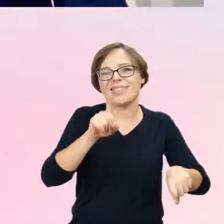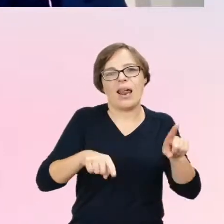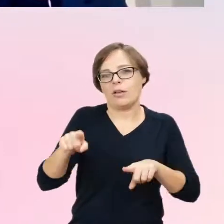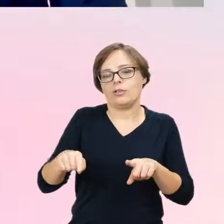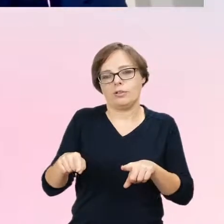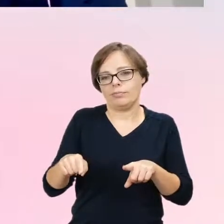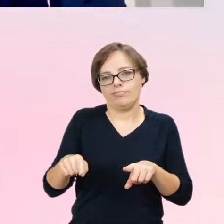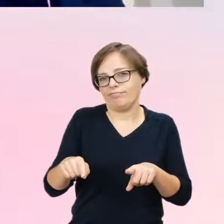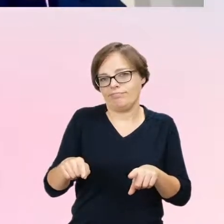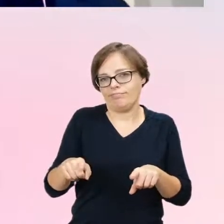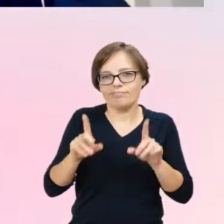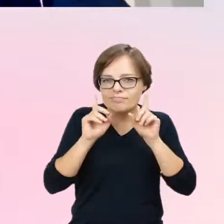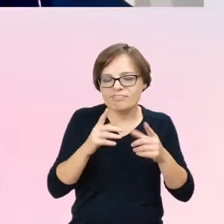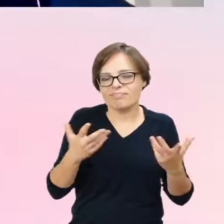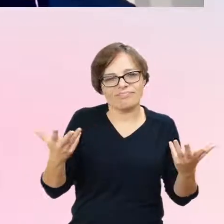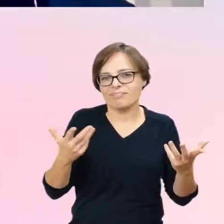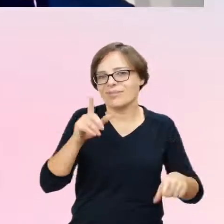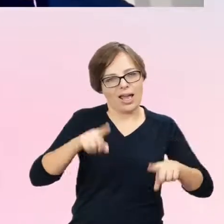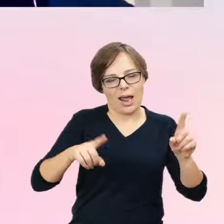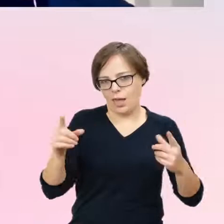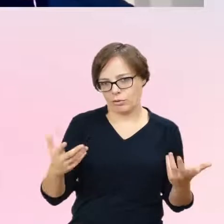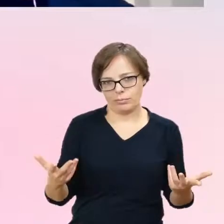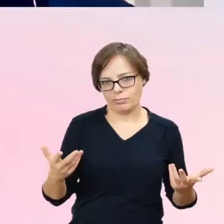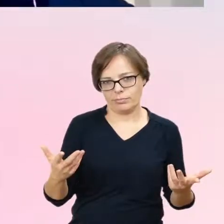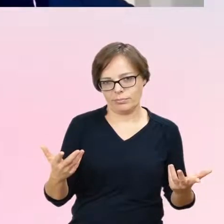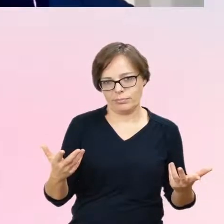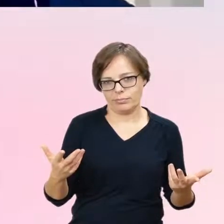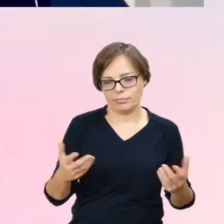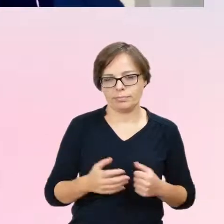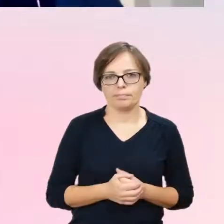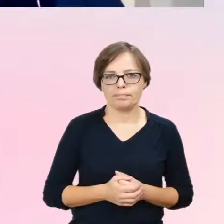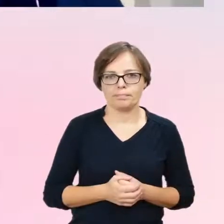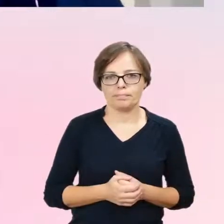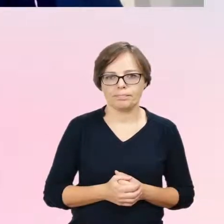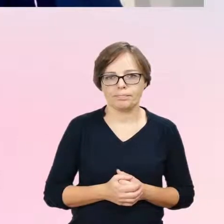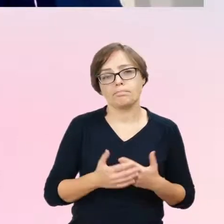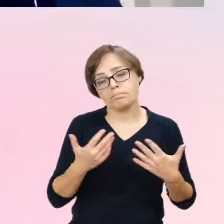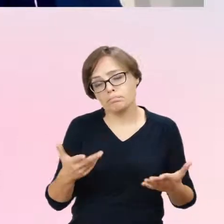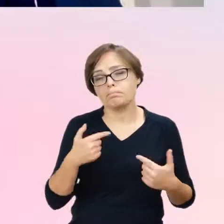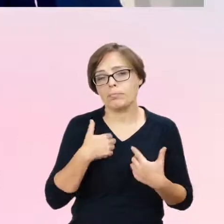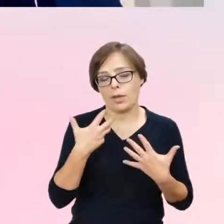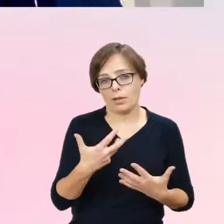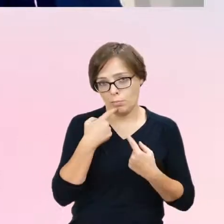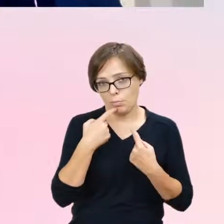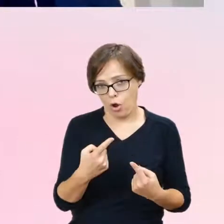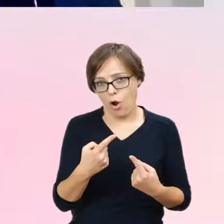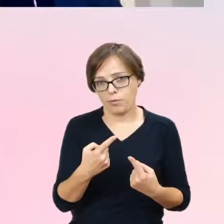bardzo ogromnej ilości czynników, ale chcę podkreślić,